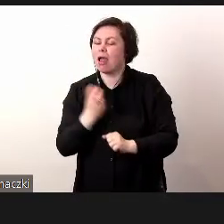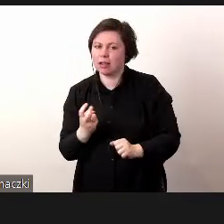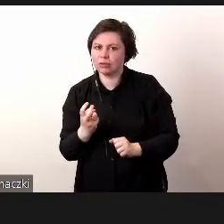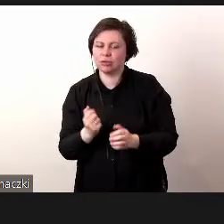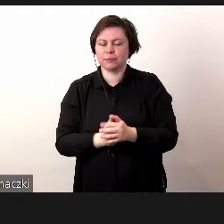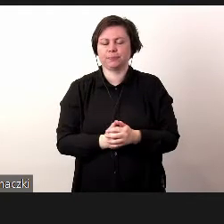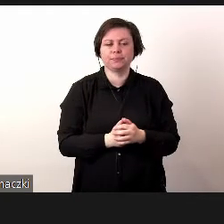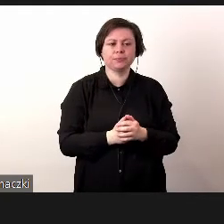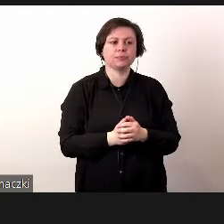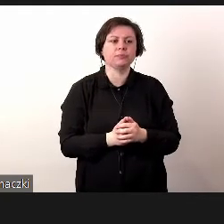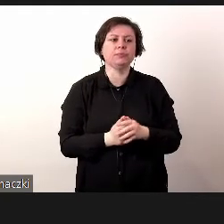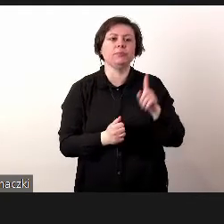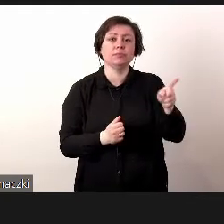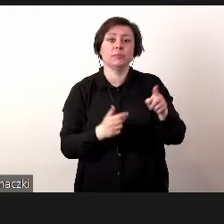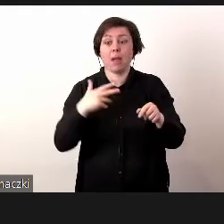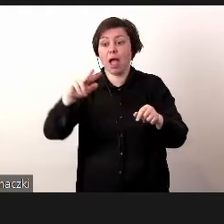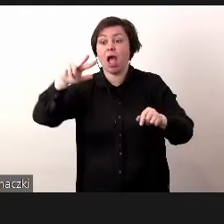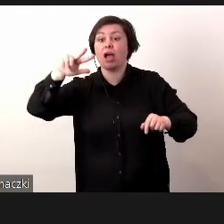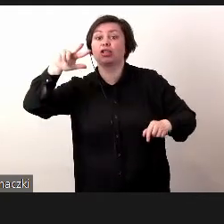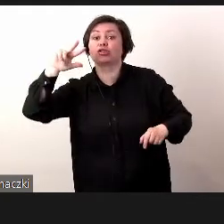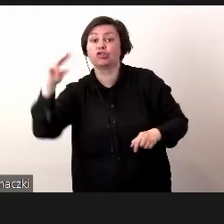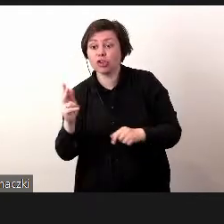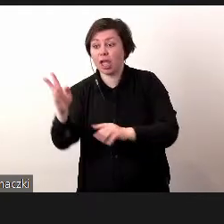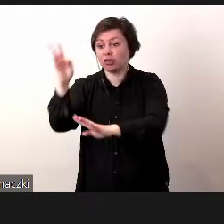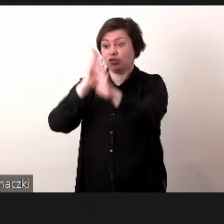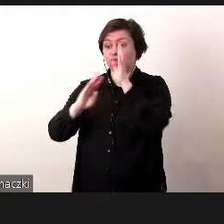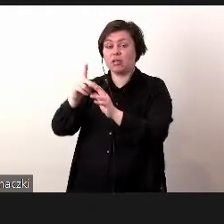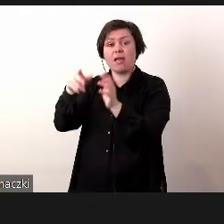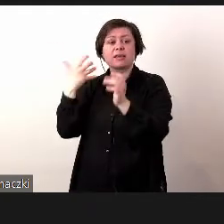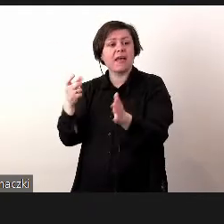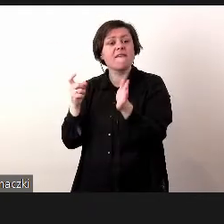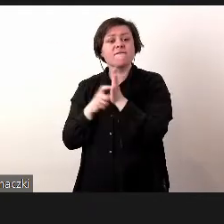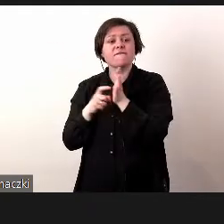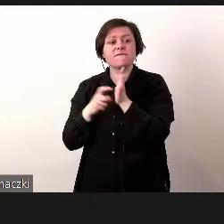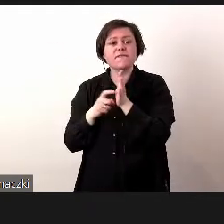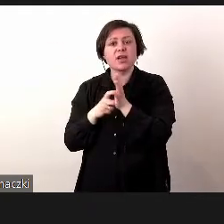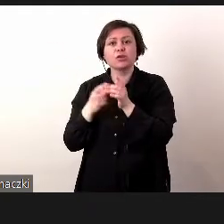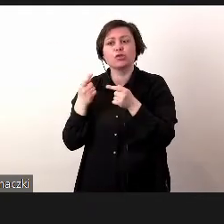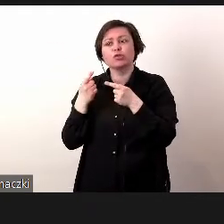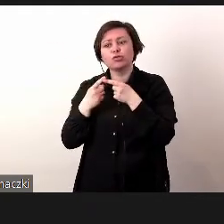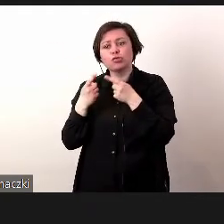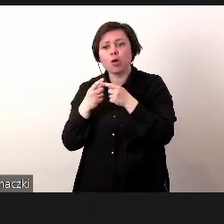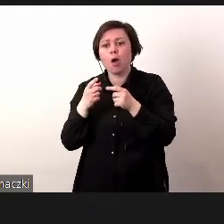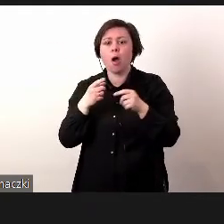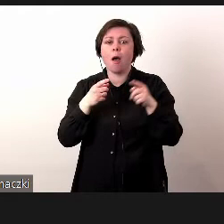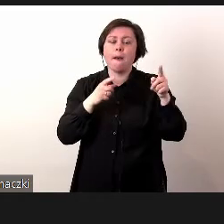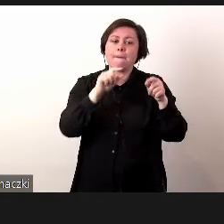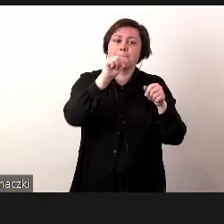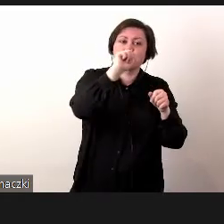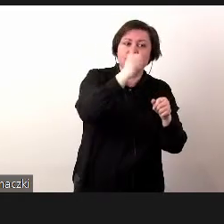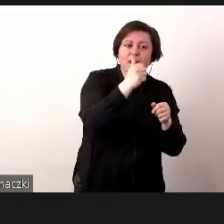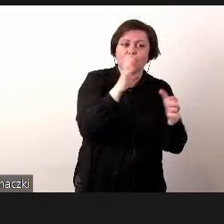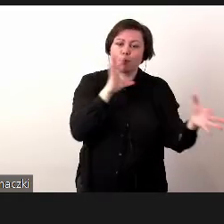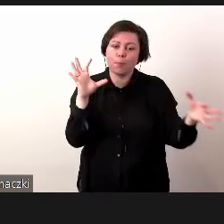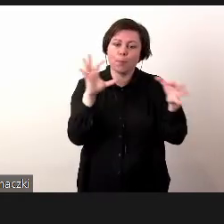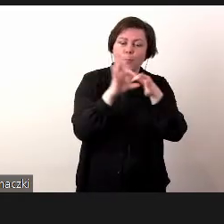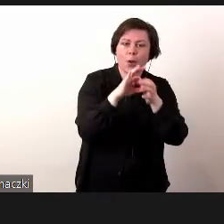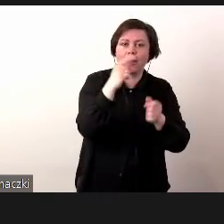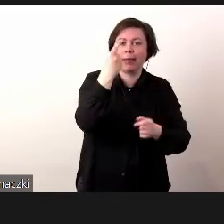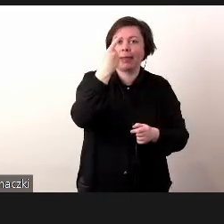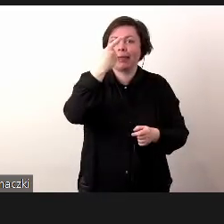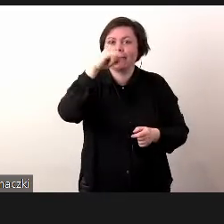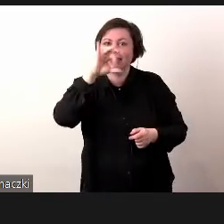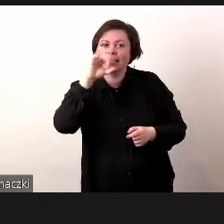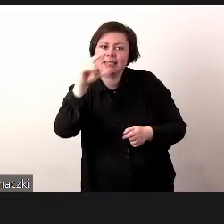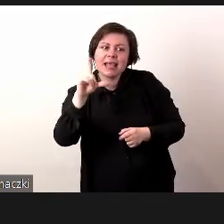pojawia się na przykład trzeci klient, który ma wymagania dotyczące troszeczkę z tej pierwszej wersji z dieslem, troszeczkę wersji z